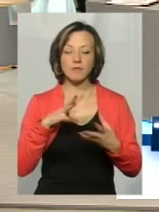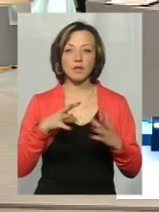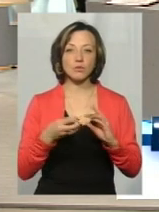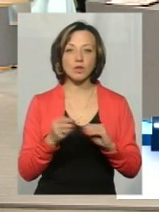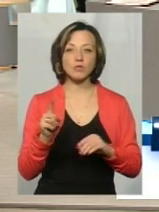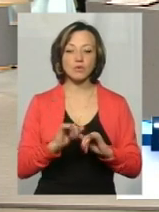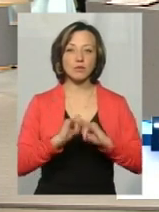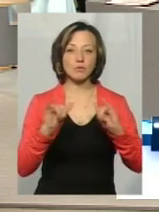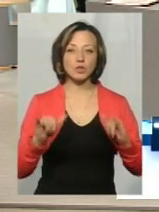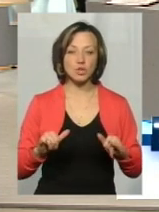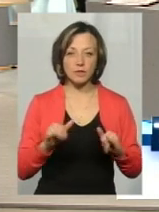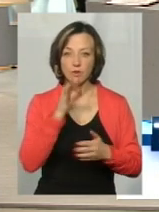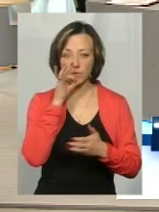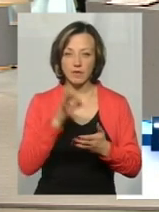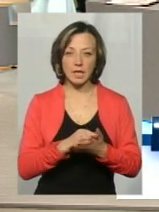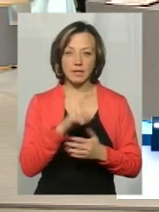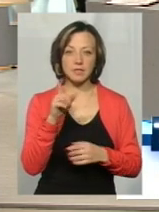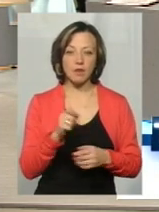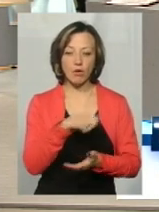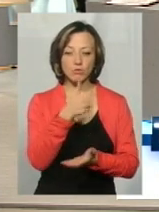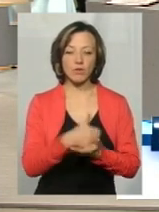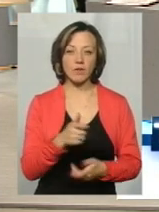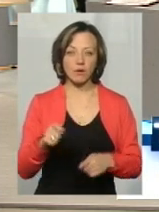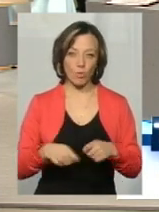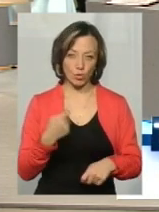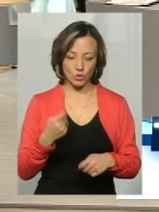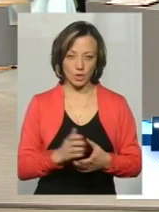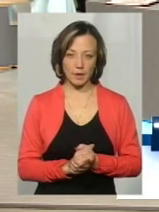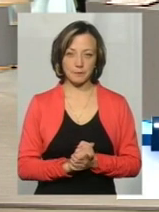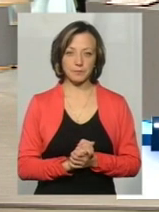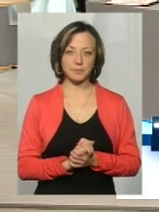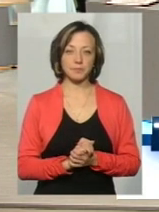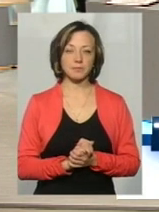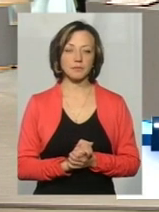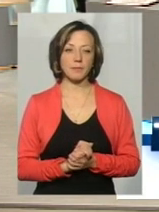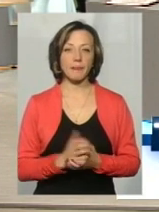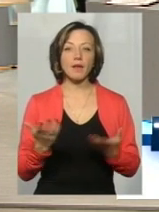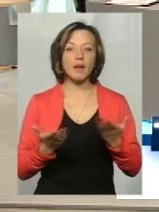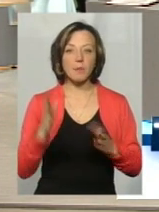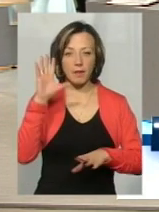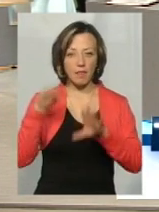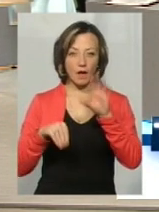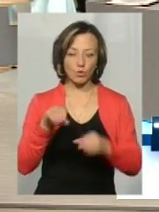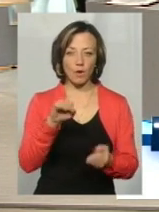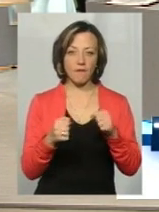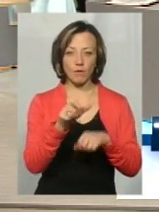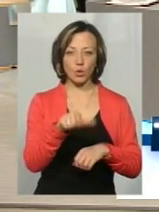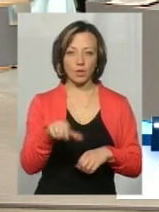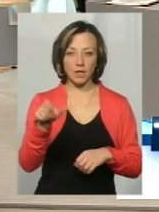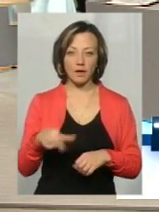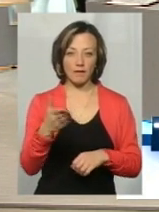що збільшиться відповідальність за основні правопорушення, якими нехтують водії. Ви говорите,